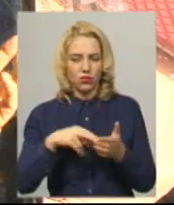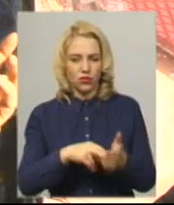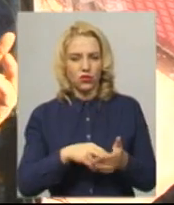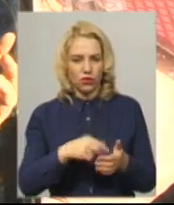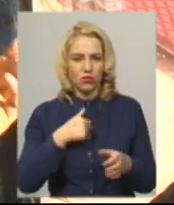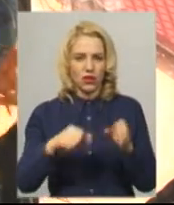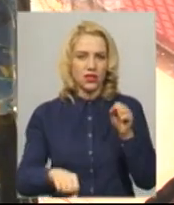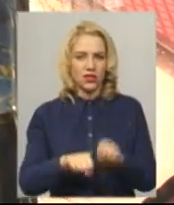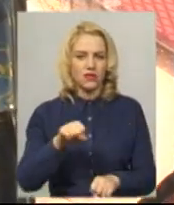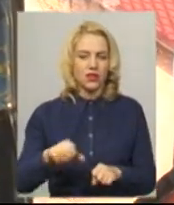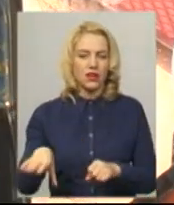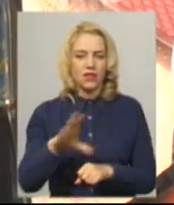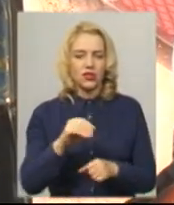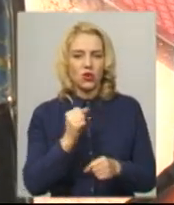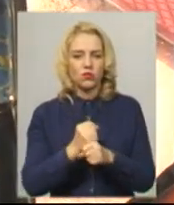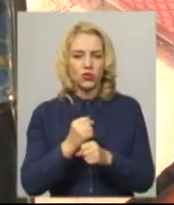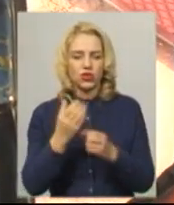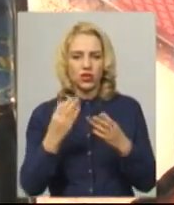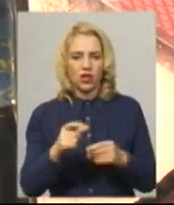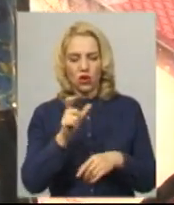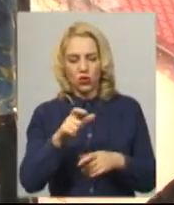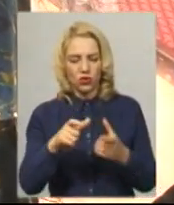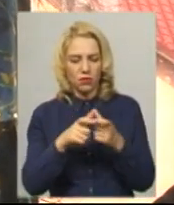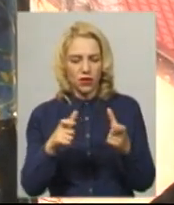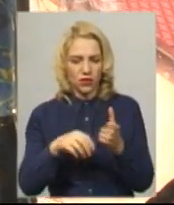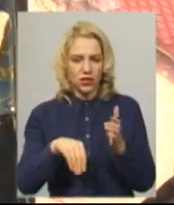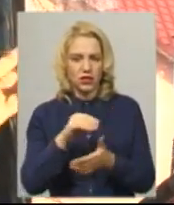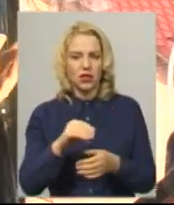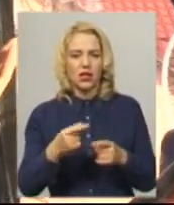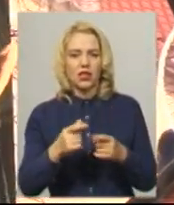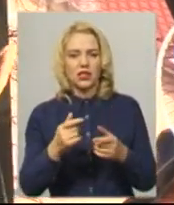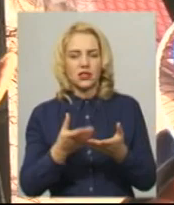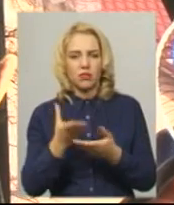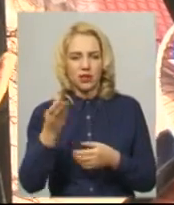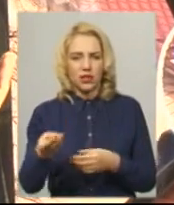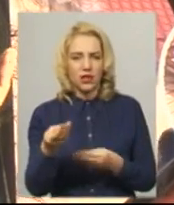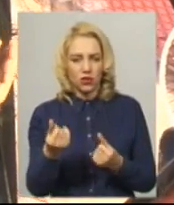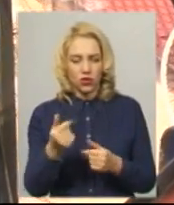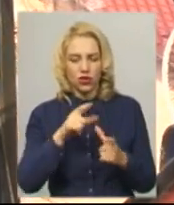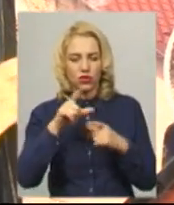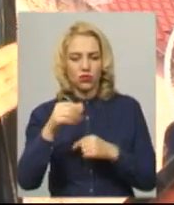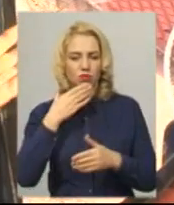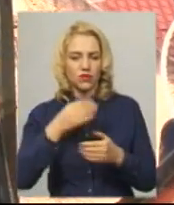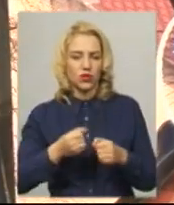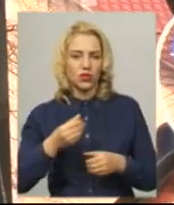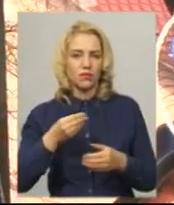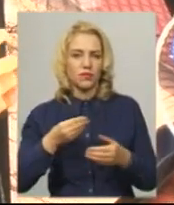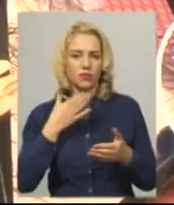в мене зривається весь робочий день. Люди купили квиточки, заплатили гроші, їдуть по своїх справах.